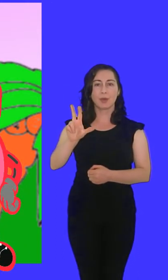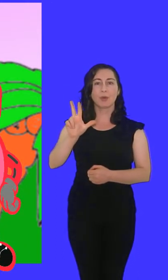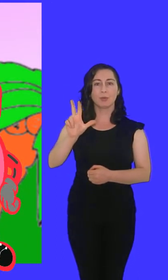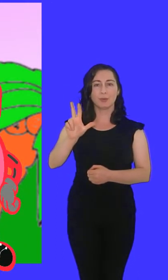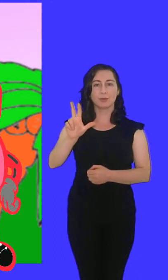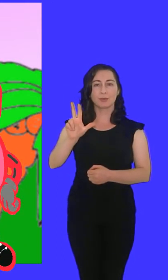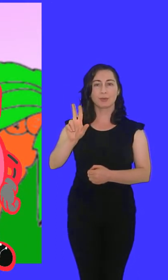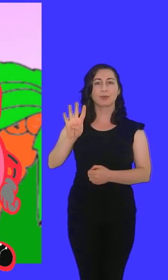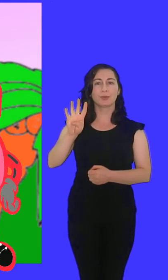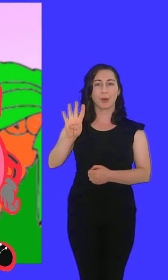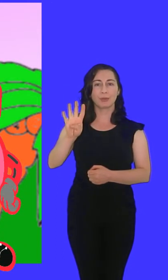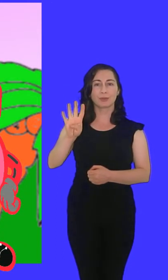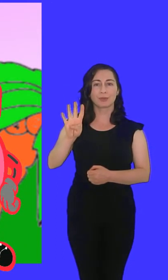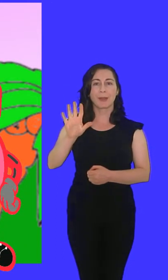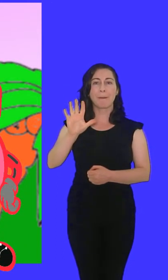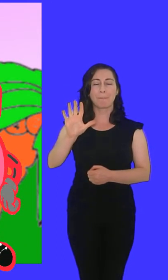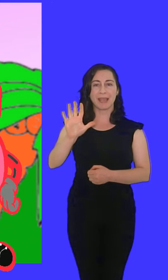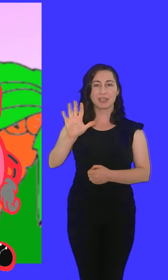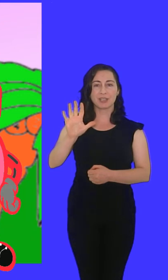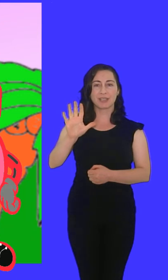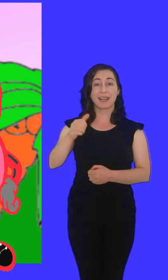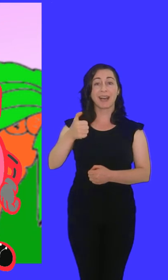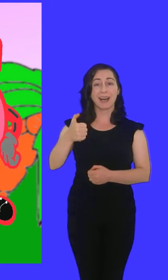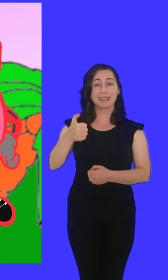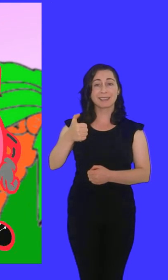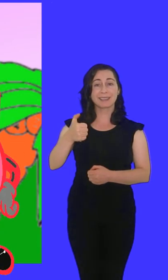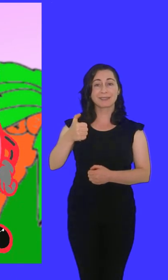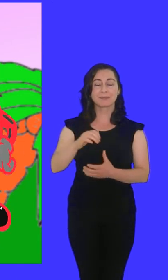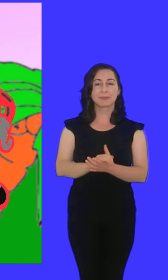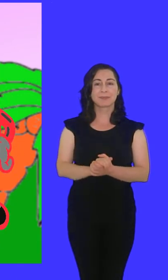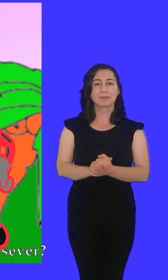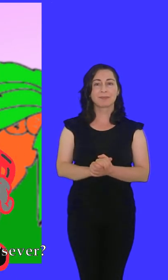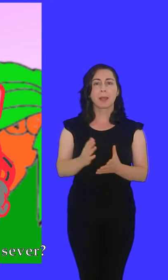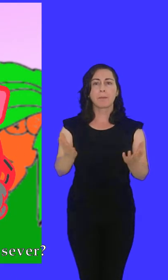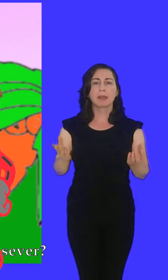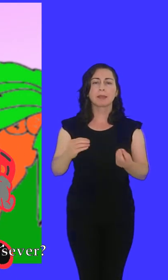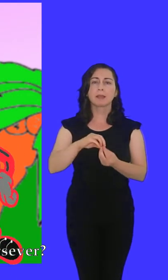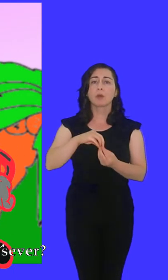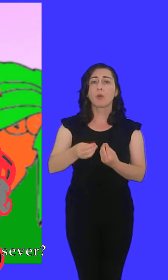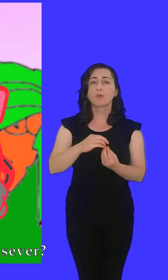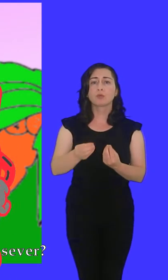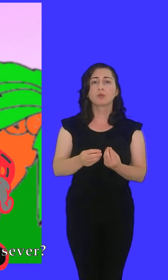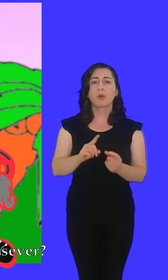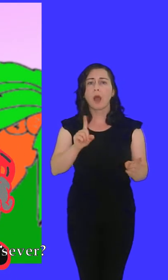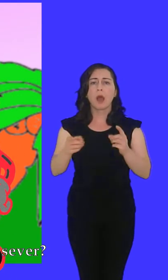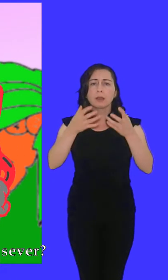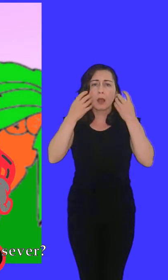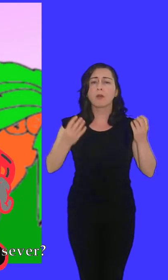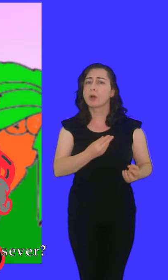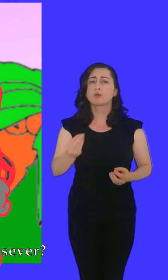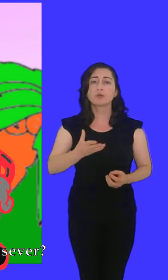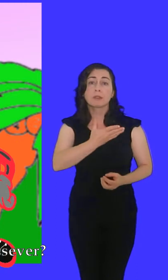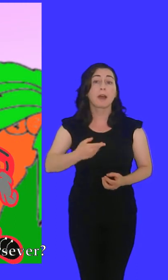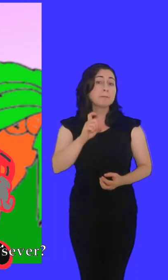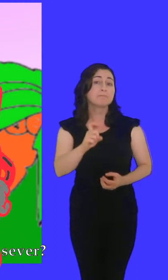3, 4, 5, 6. Peki muzu hangi